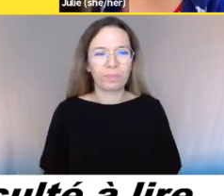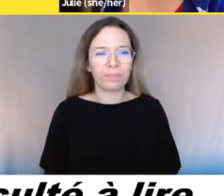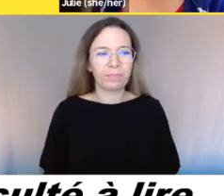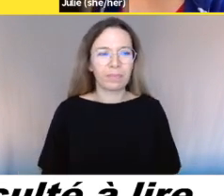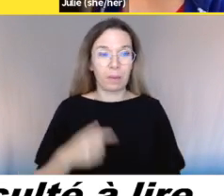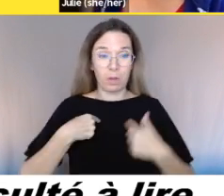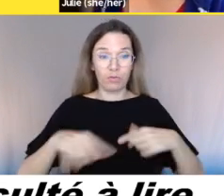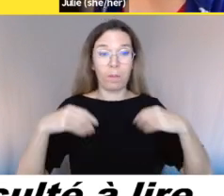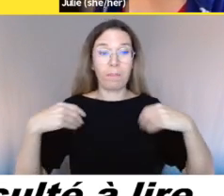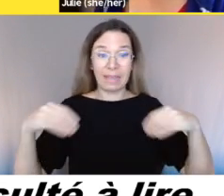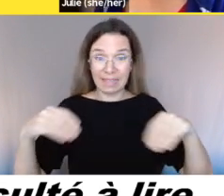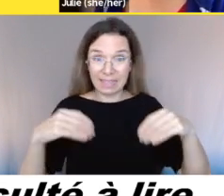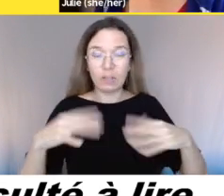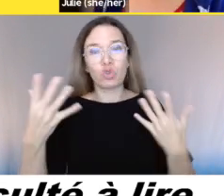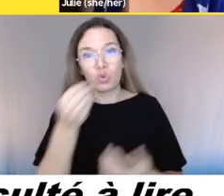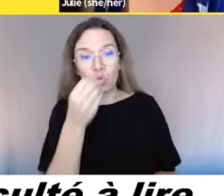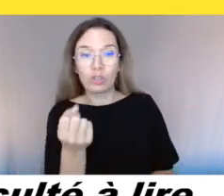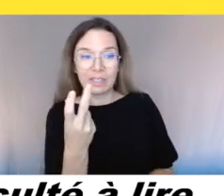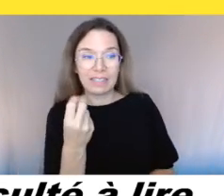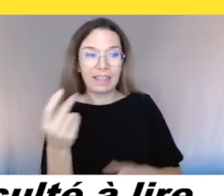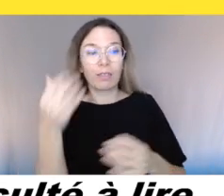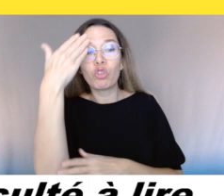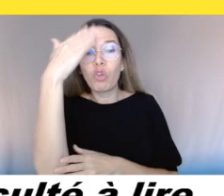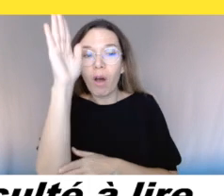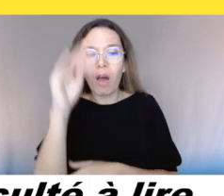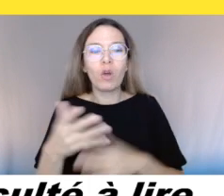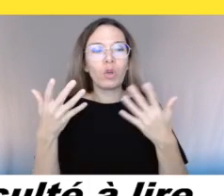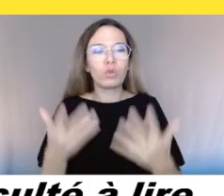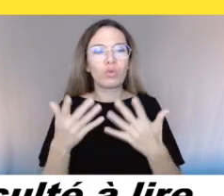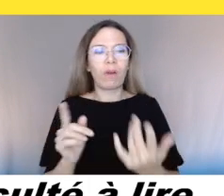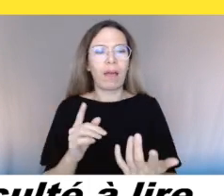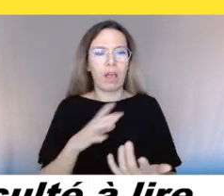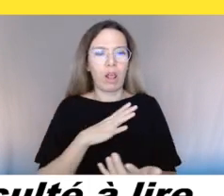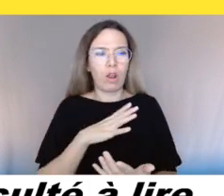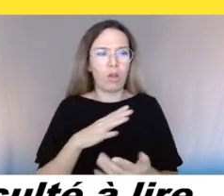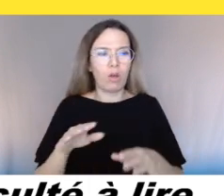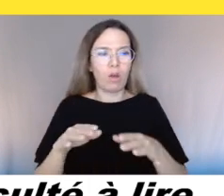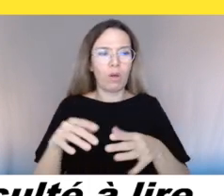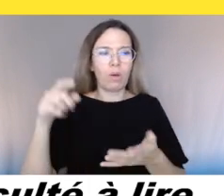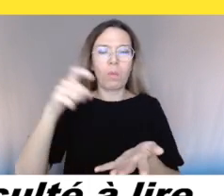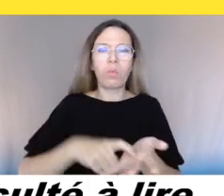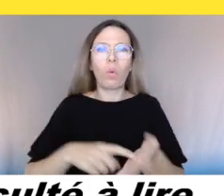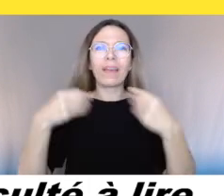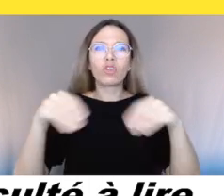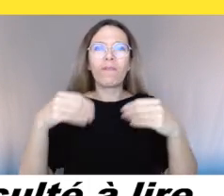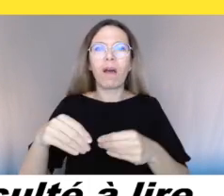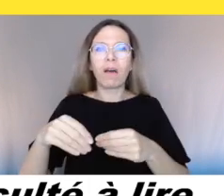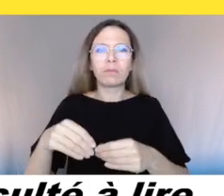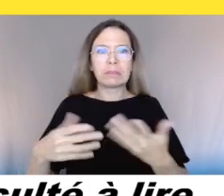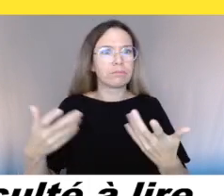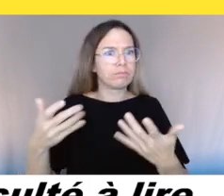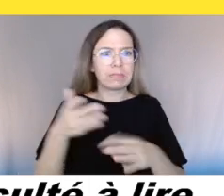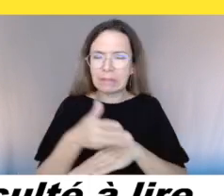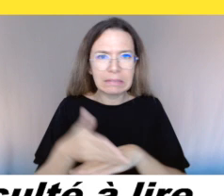très, très facile de la plainte. Ouais, c'est ça, sauf que tu ne penses pas sur le coup d'enregistrer tes affaires